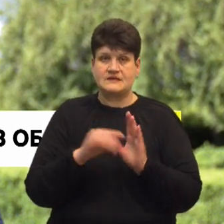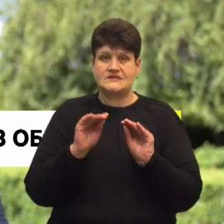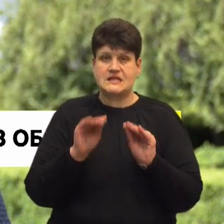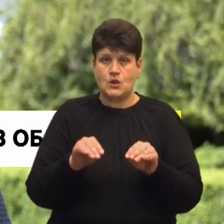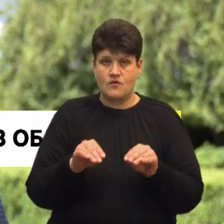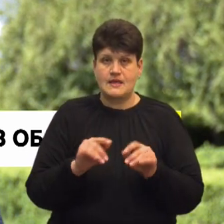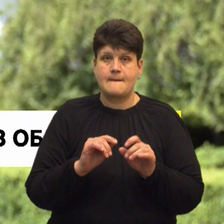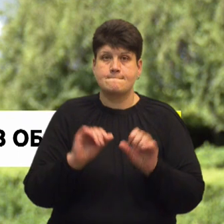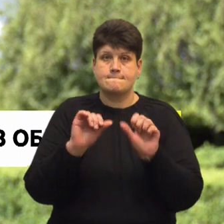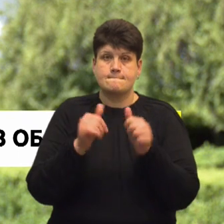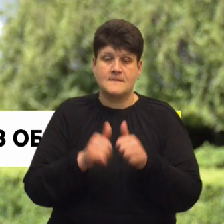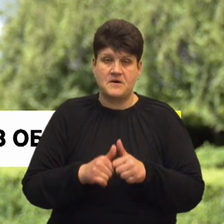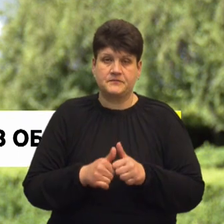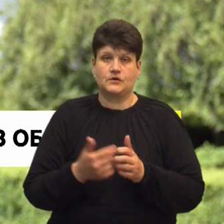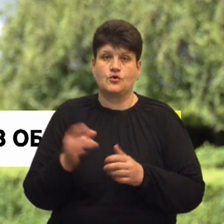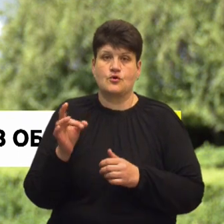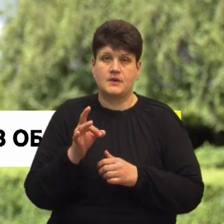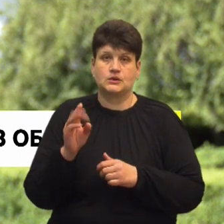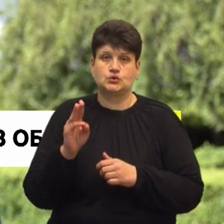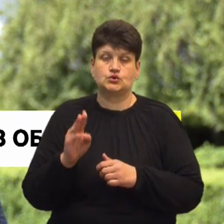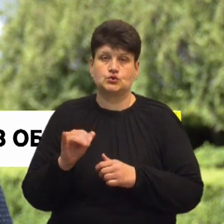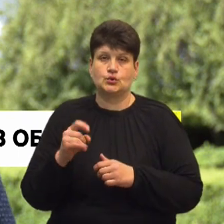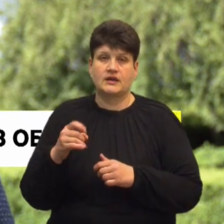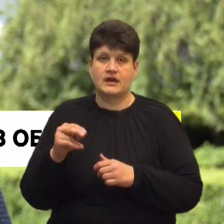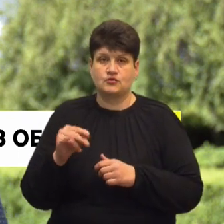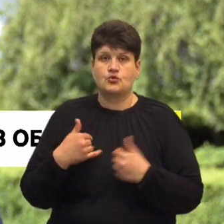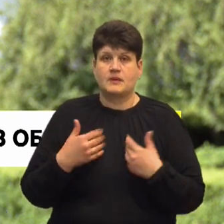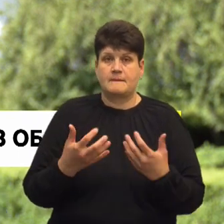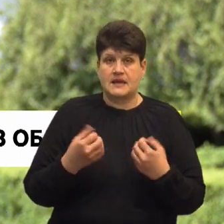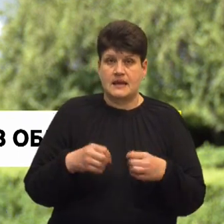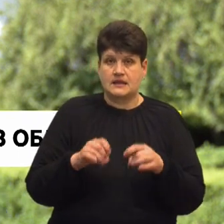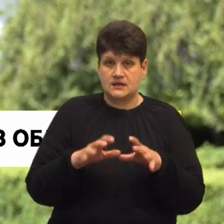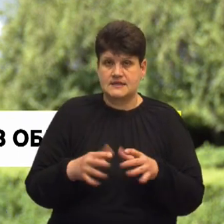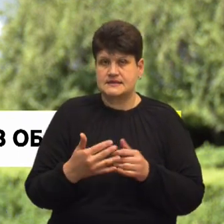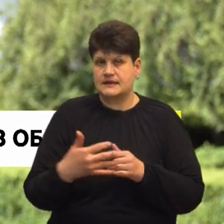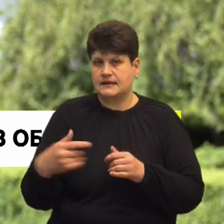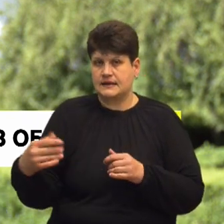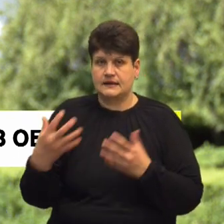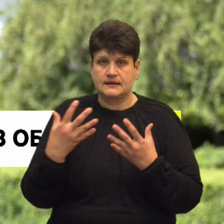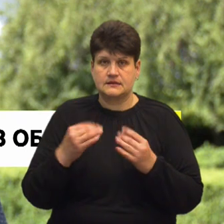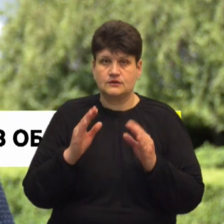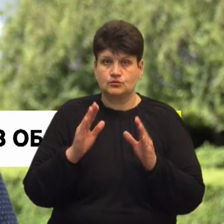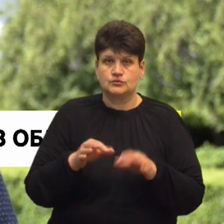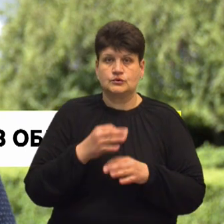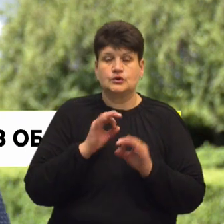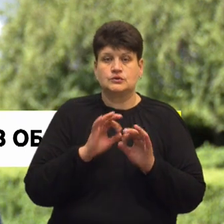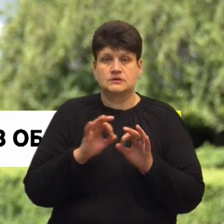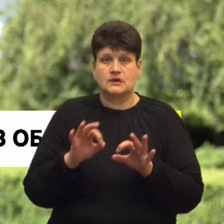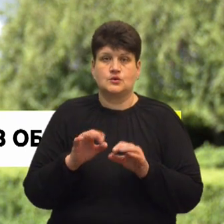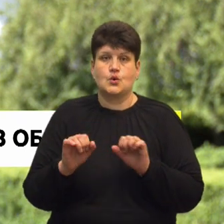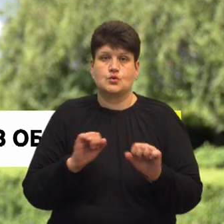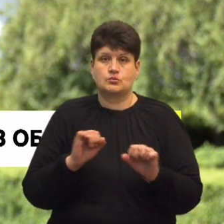Роману Шухевичу. Так само ми прийняли рішення і за кілька днів буде оприлюднено розпорядження про